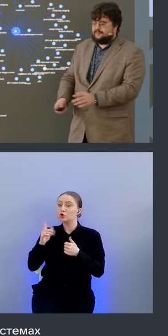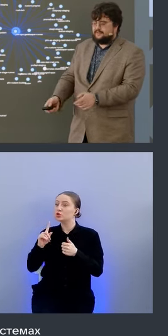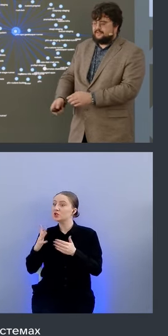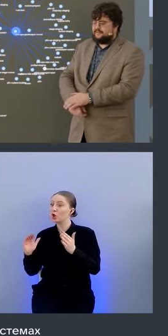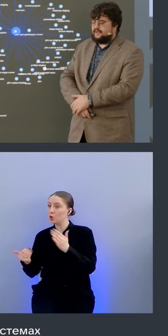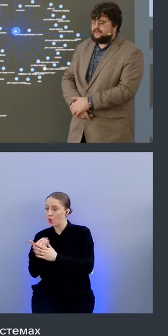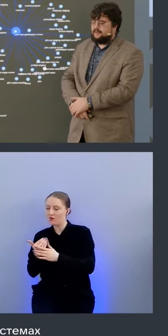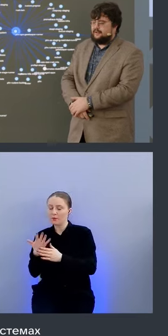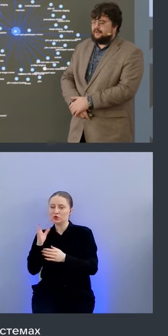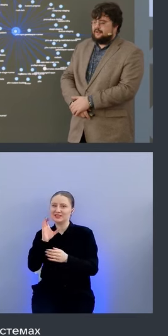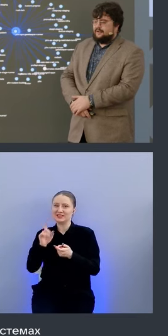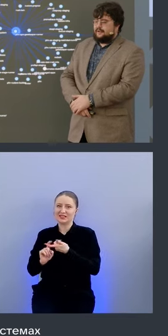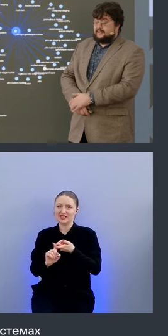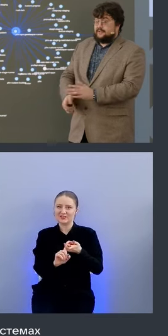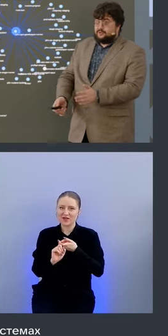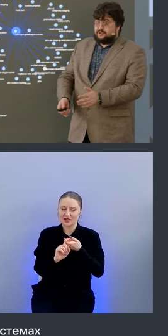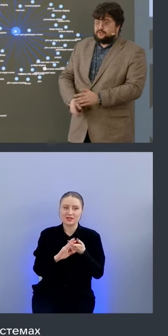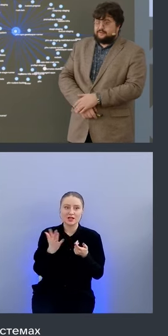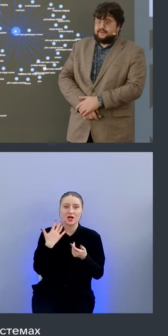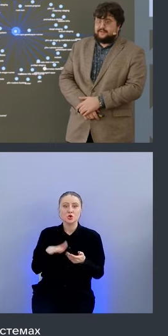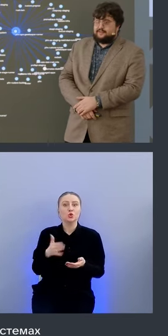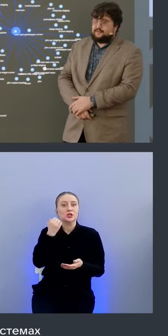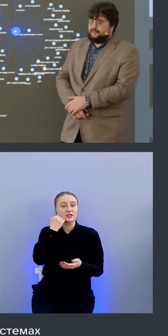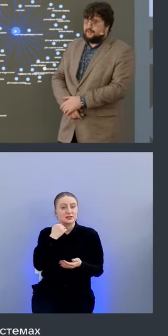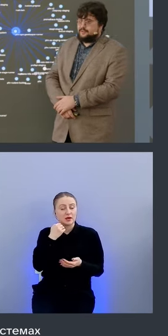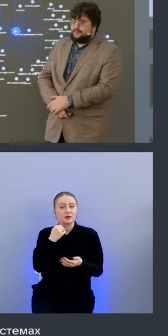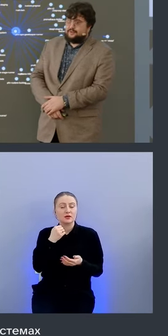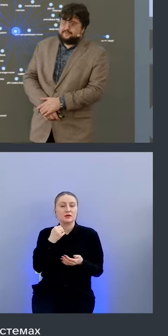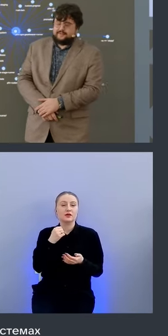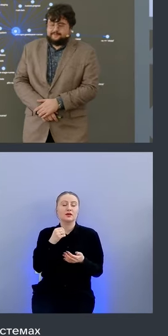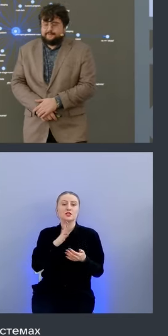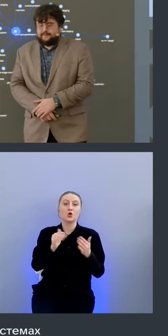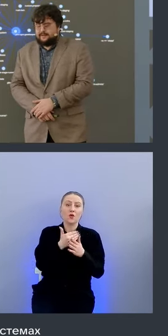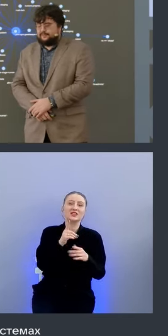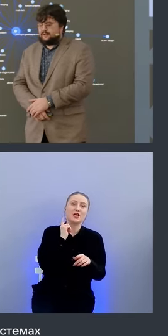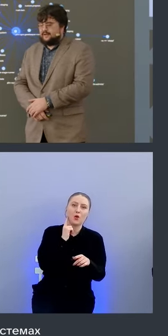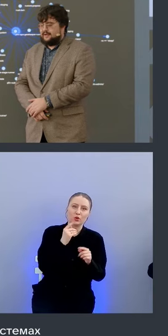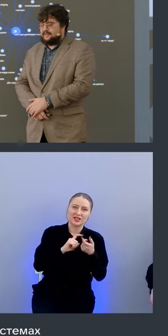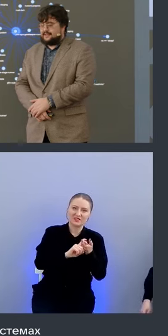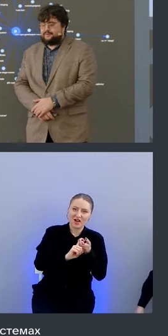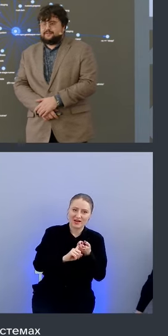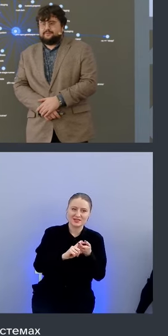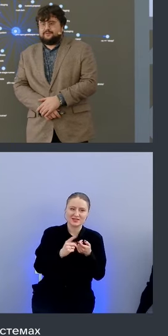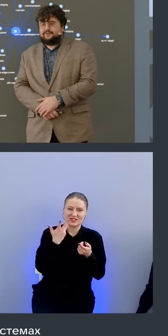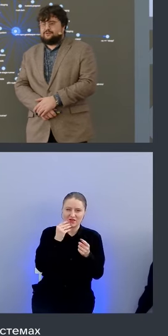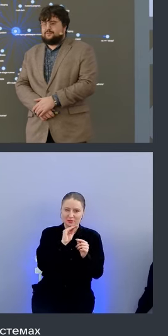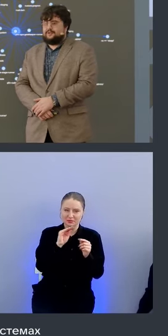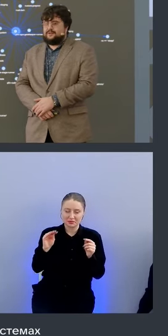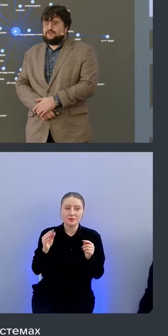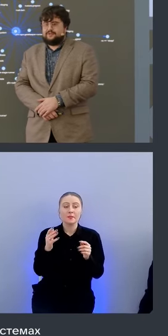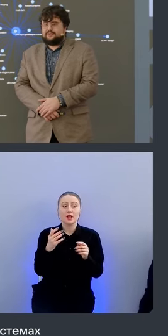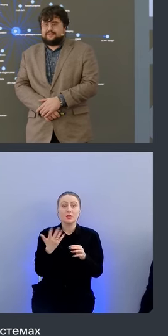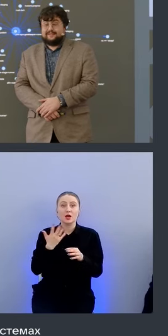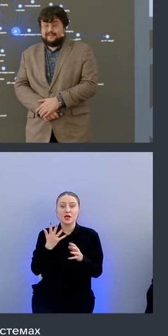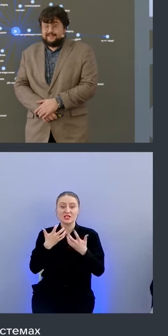средно синие связи если они уже существовали если это новые то зеленые связи вот а если у нас работал движок и